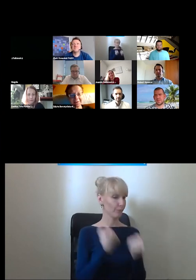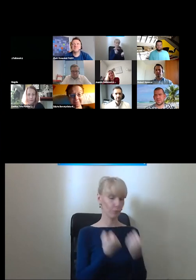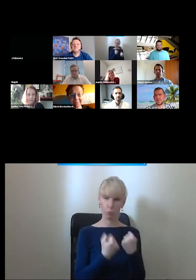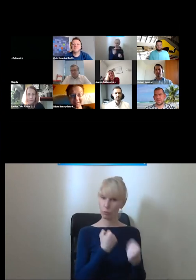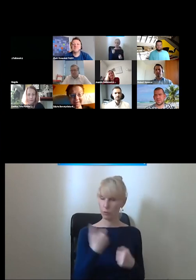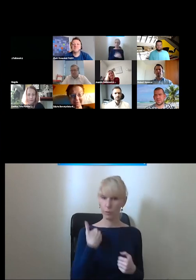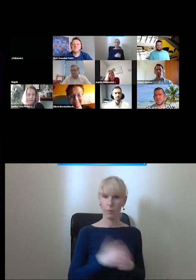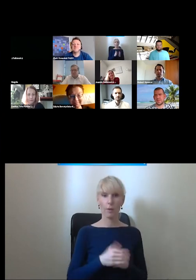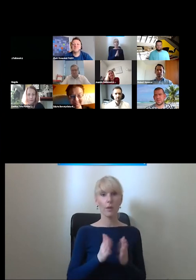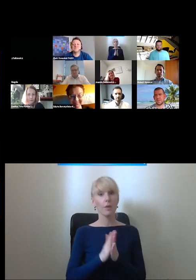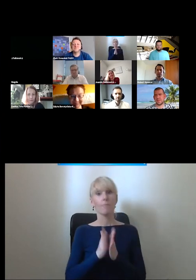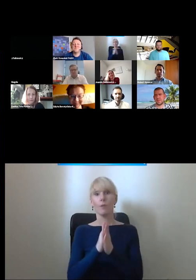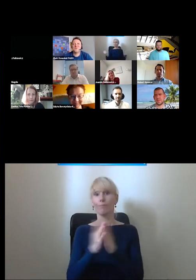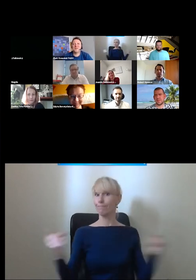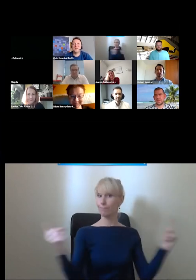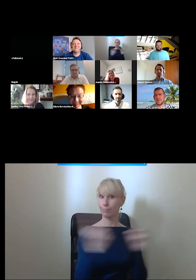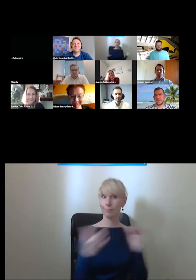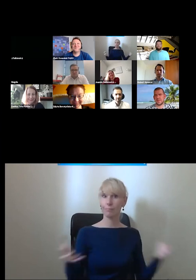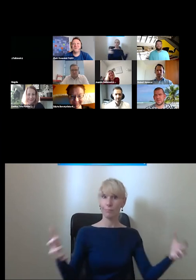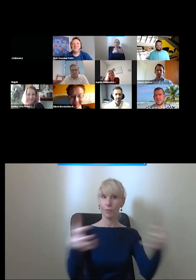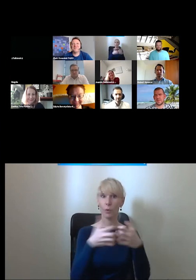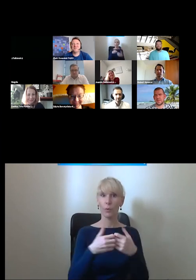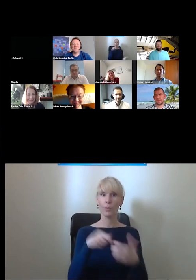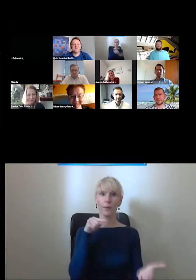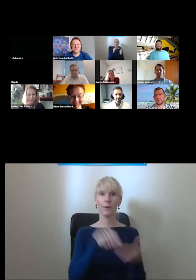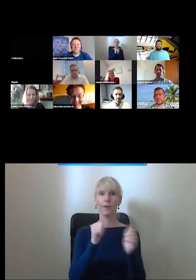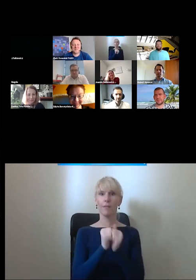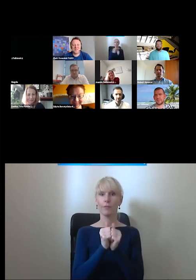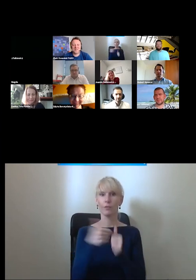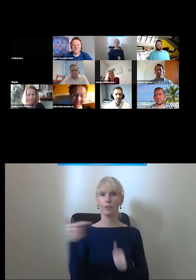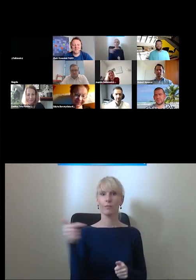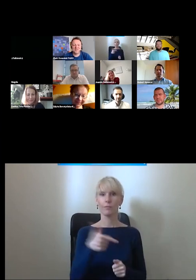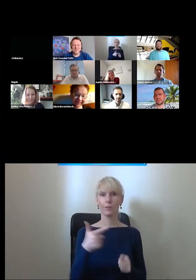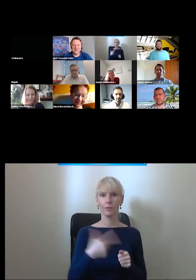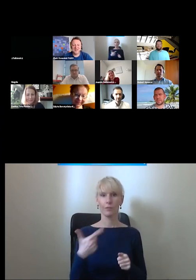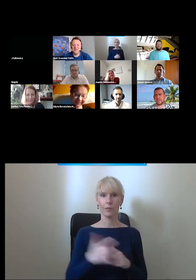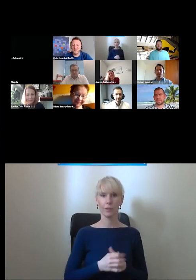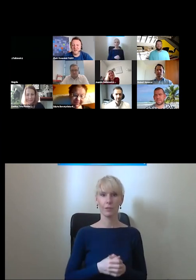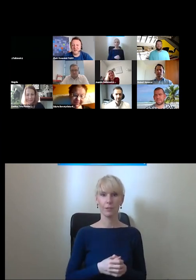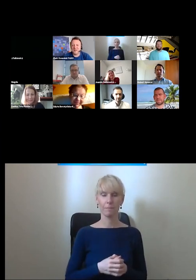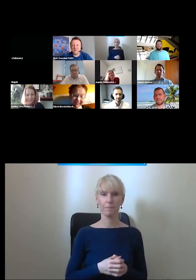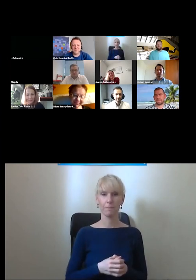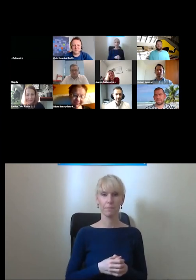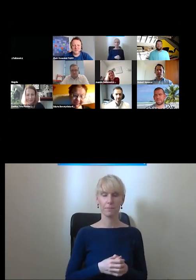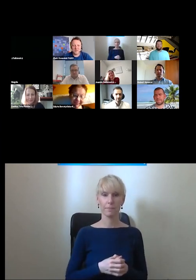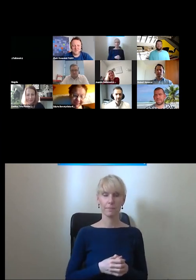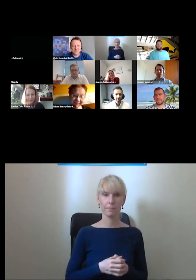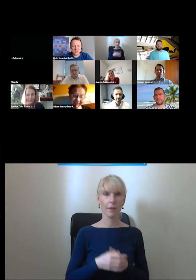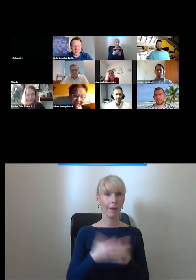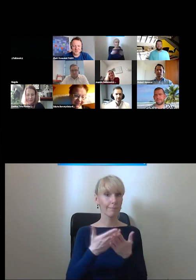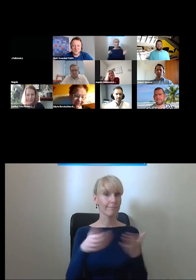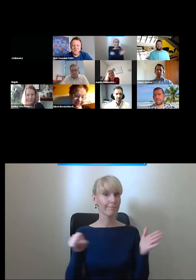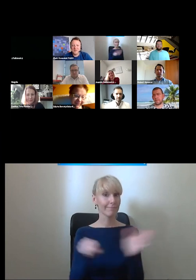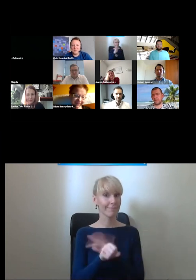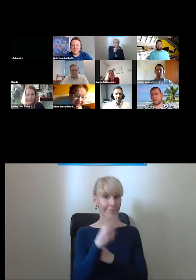spotkajmy się we wrześniu wszyscy ok dziękujemy bardzo w takim razie do zobaczenia i widzimy się we